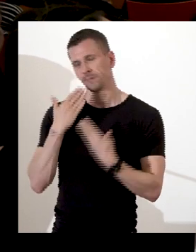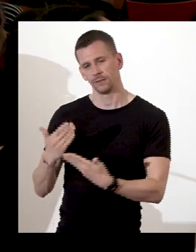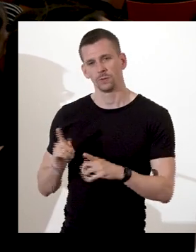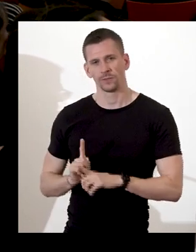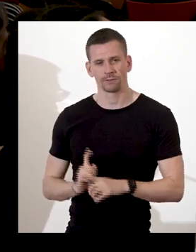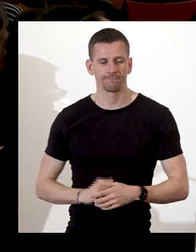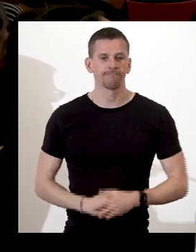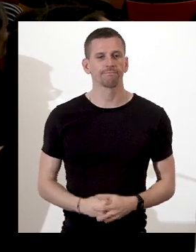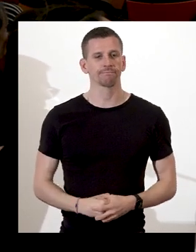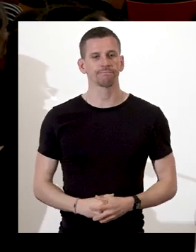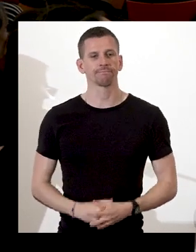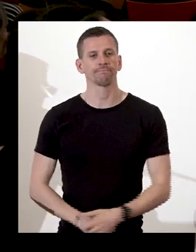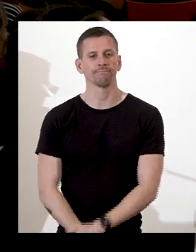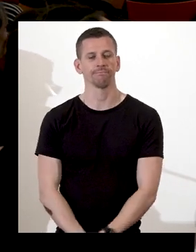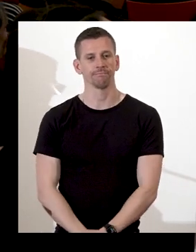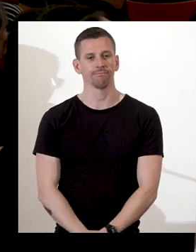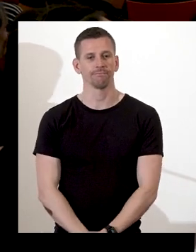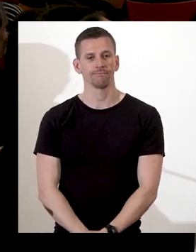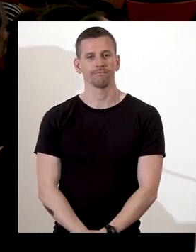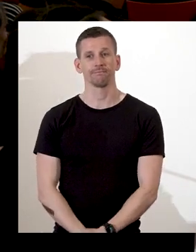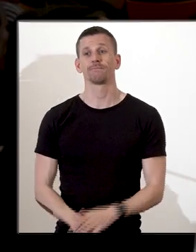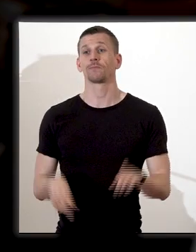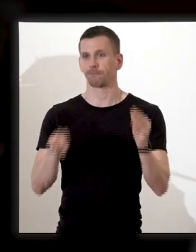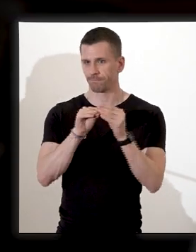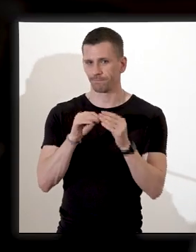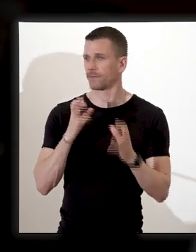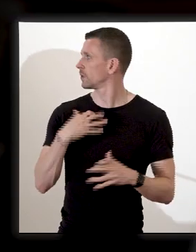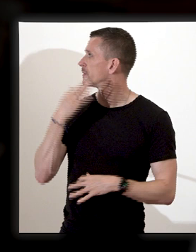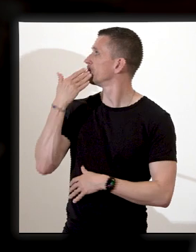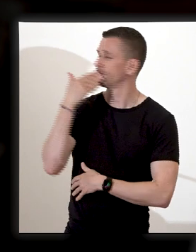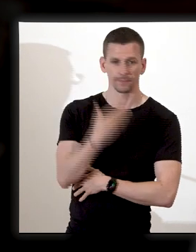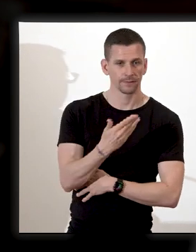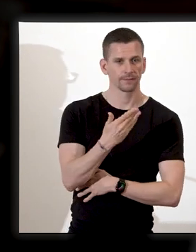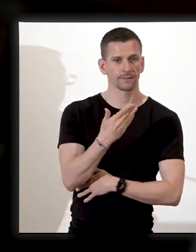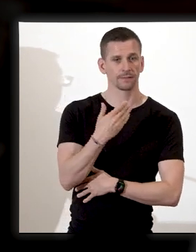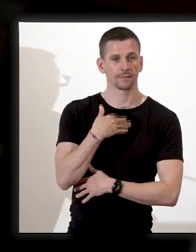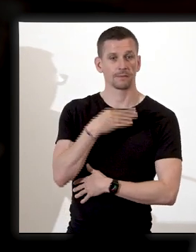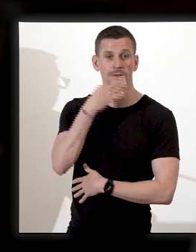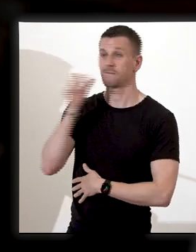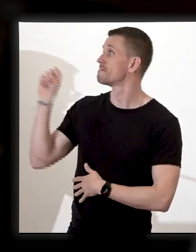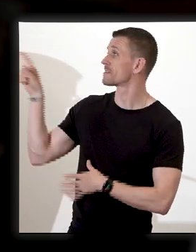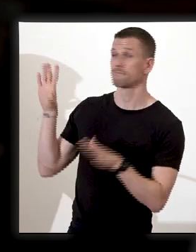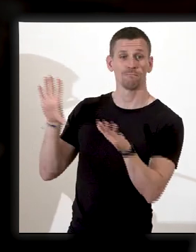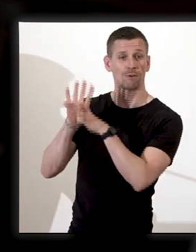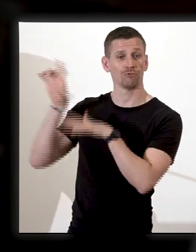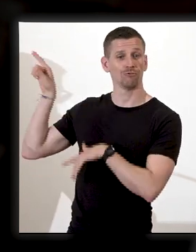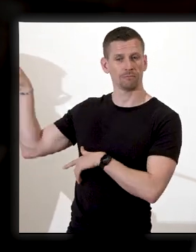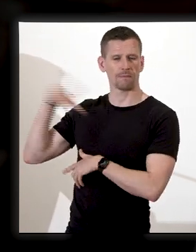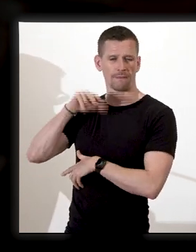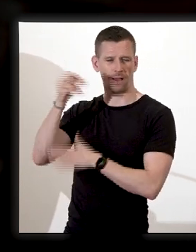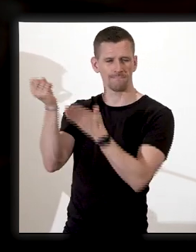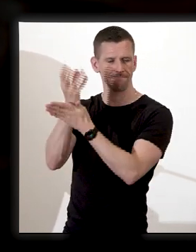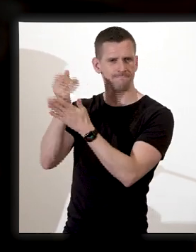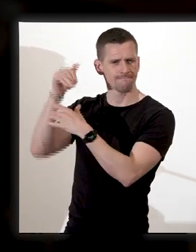Je voudrais également dire quelques mots de l'image que nous avons choisie pour l'affiche de cet